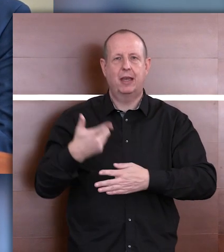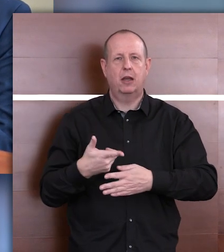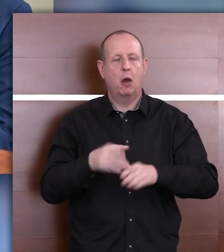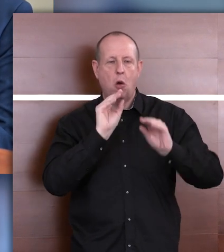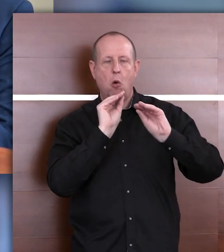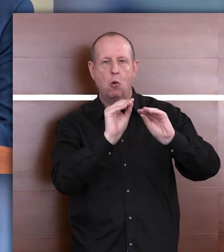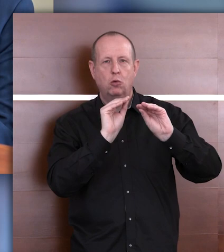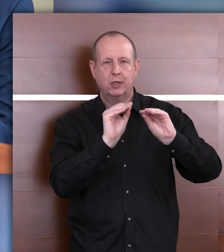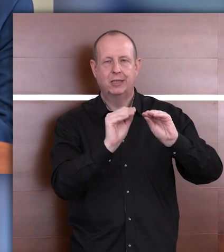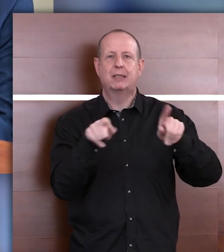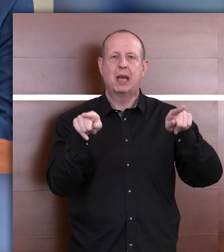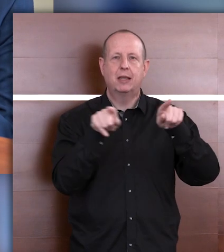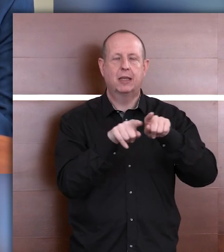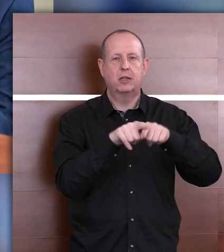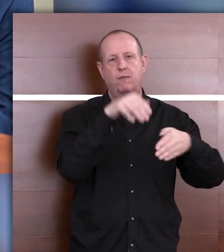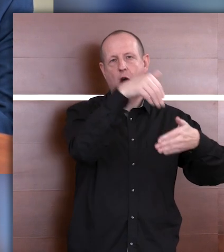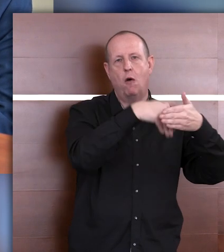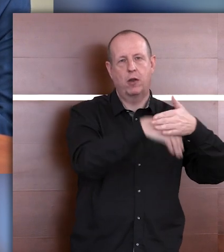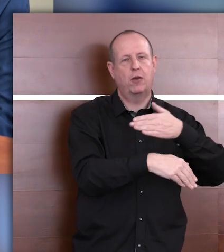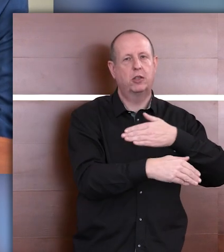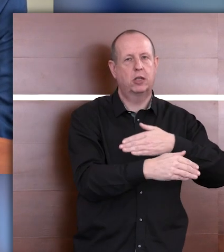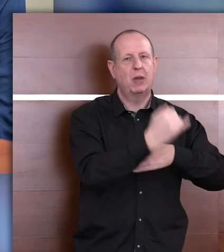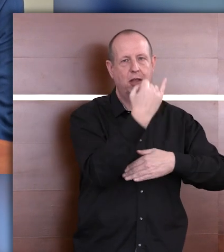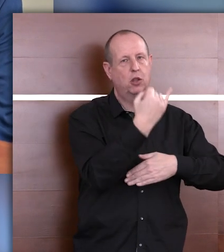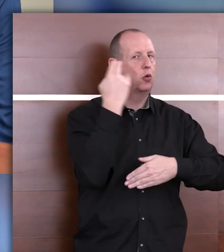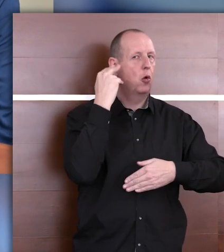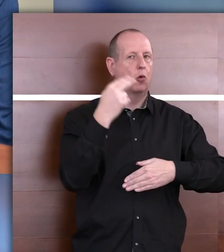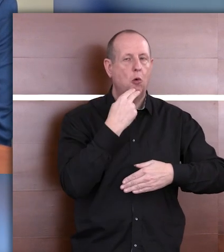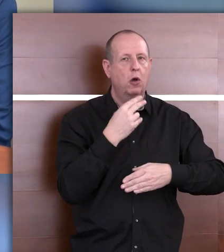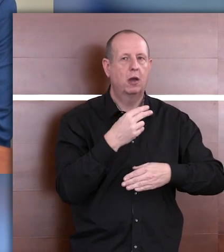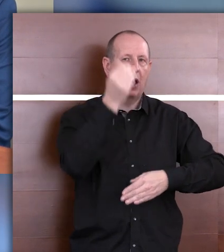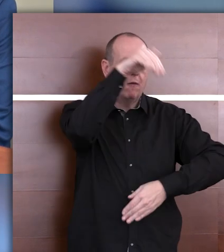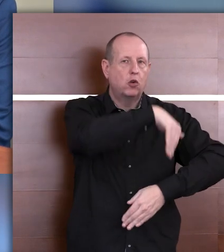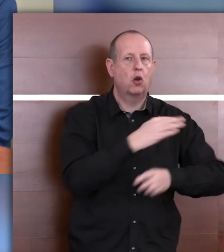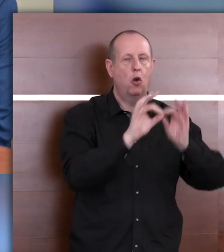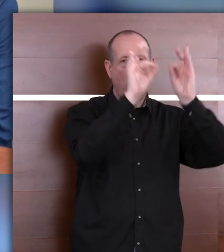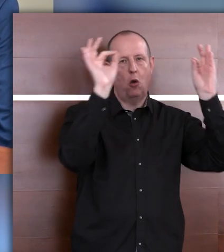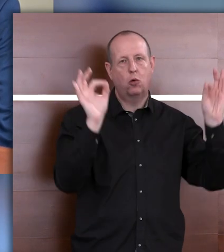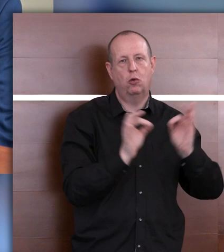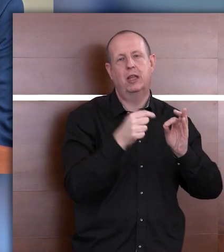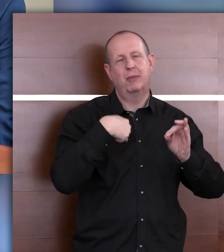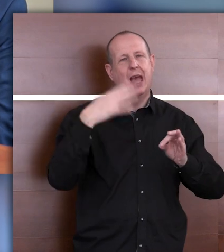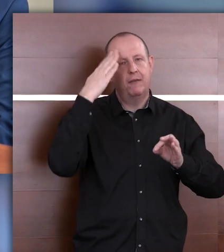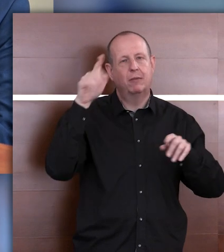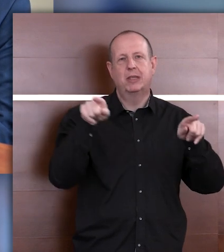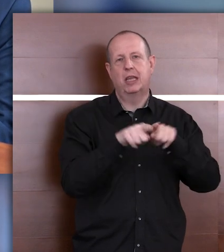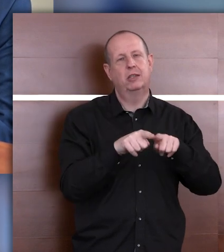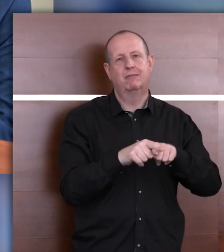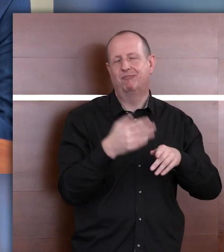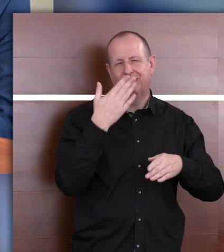szkole ogólnodostępnej, w której się nie miga i wiem, jak się te dzieci potem przemyca z klasy do klasy